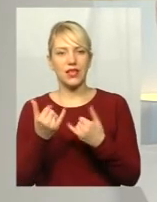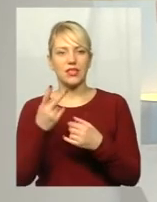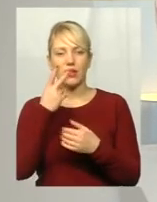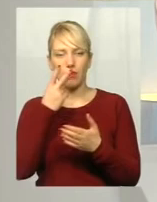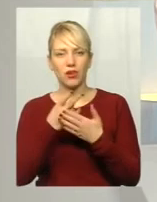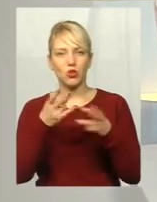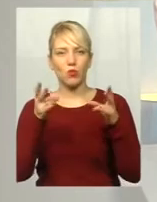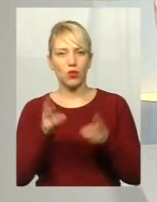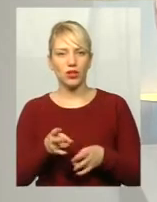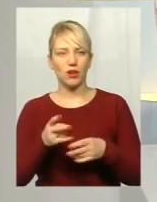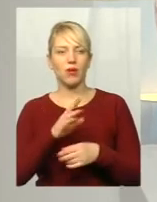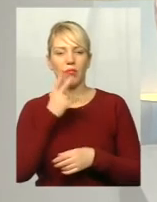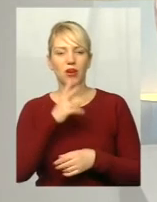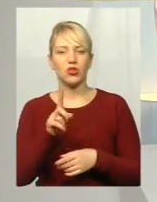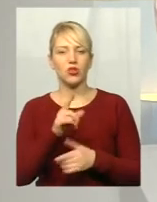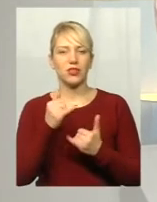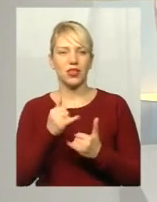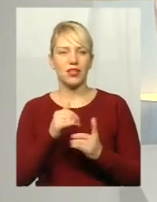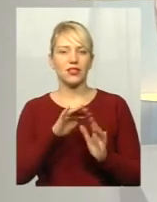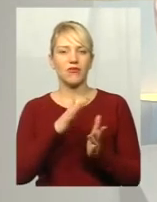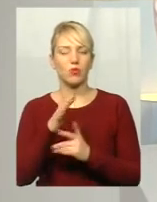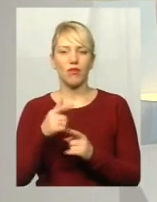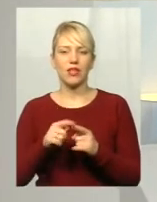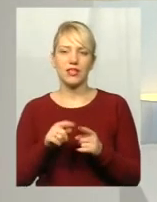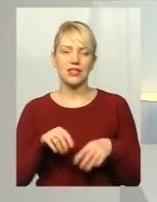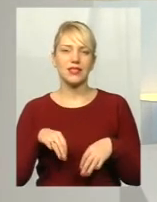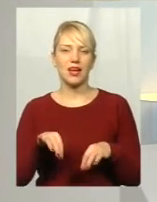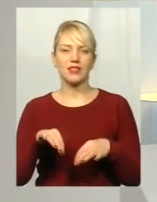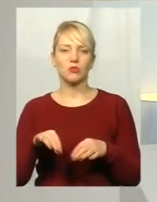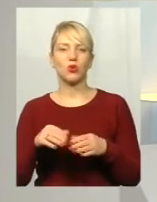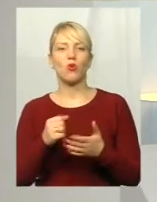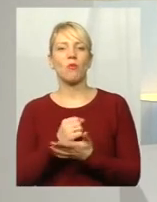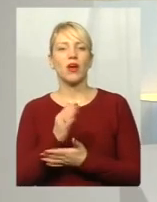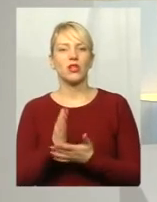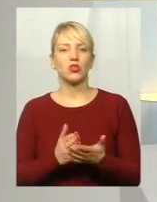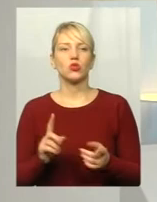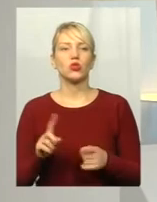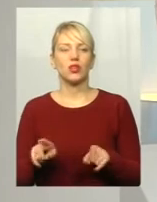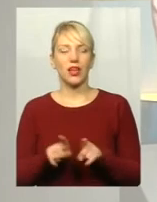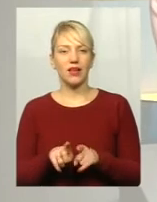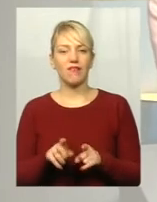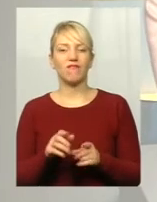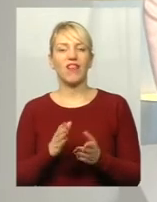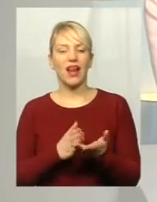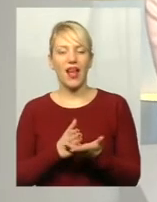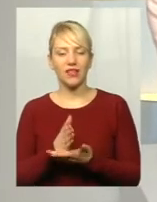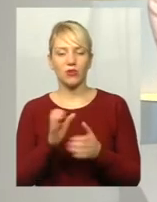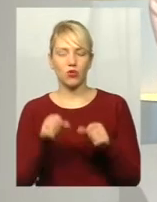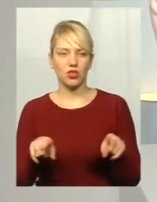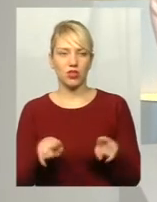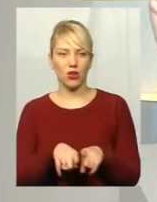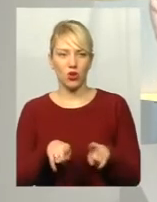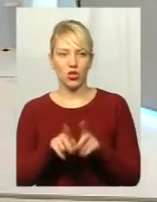бачучи те, що відбувається з транспортною мережою, що можливо і такий варіант також доведеться. Тому що от мене цікавить,